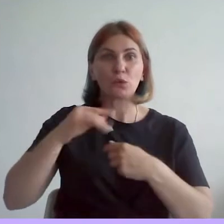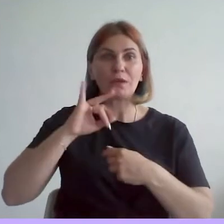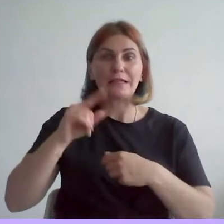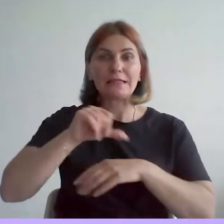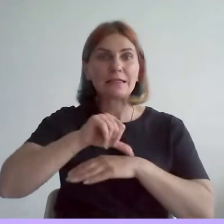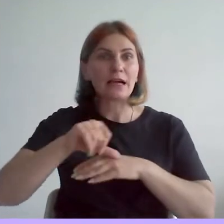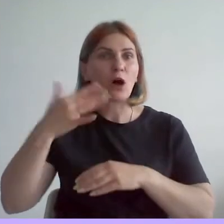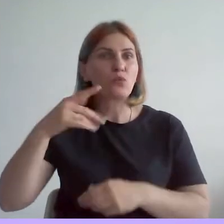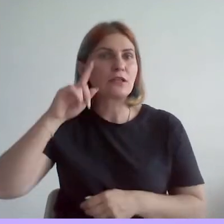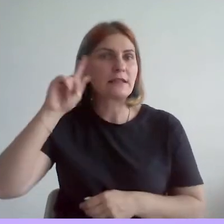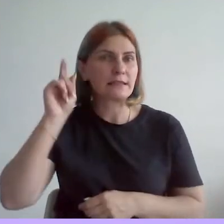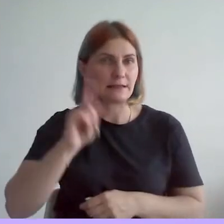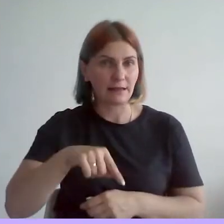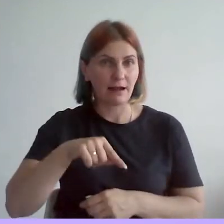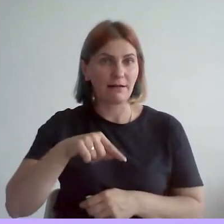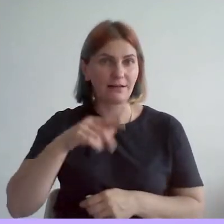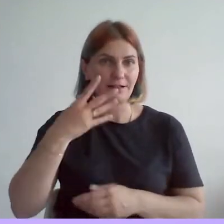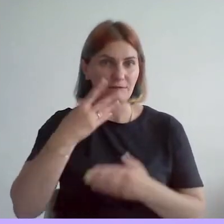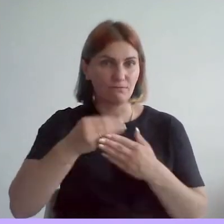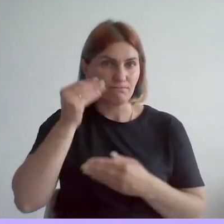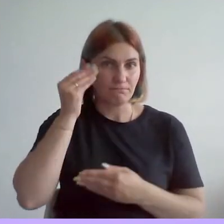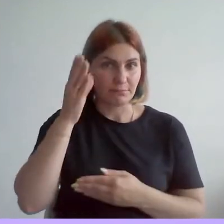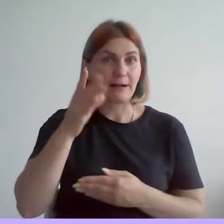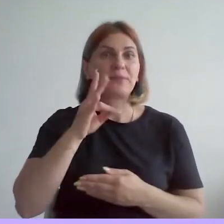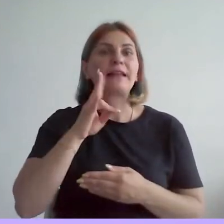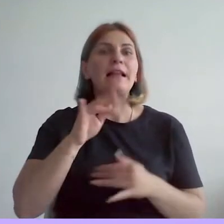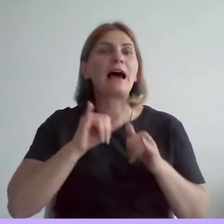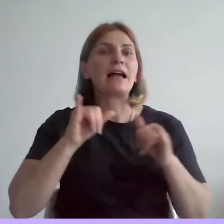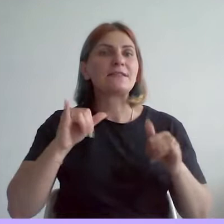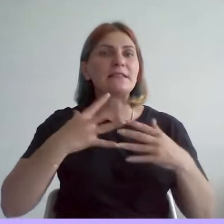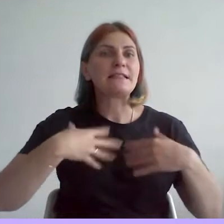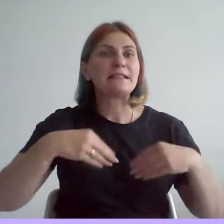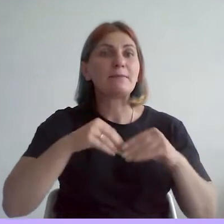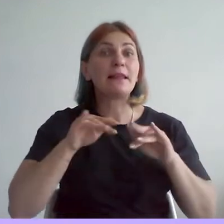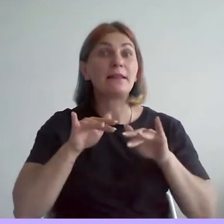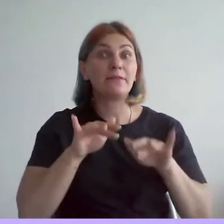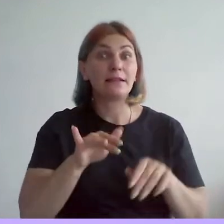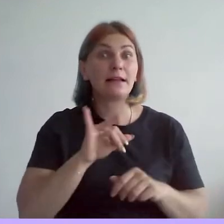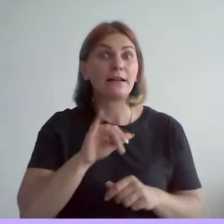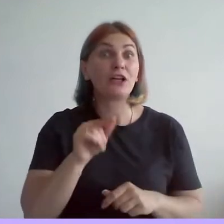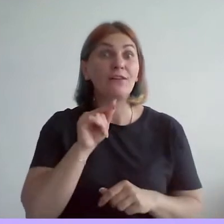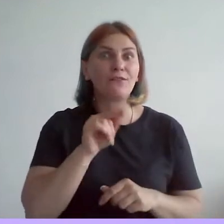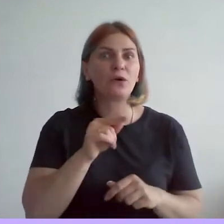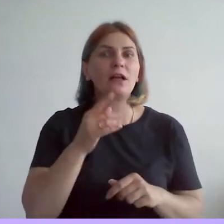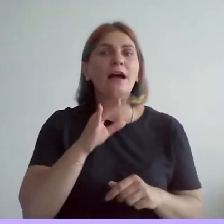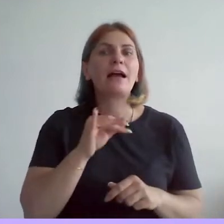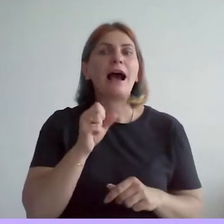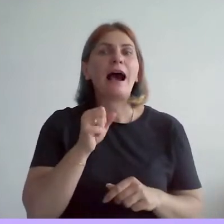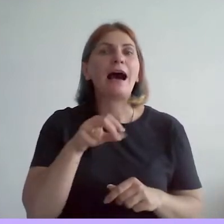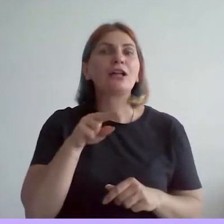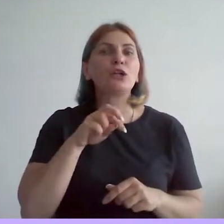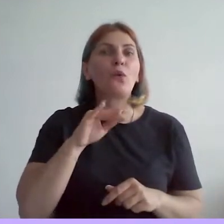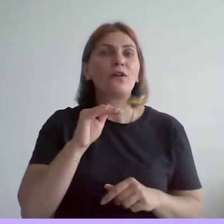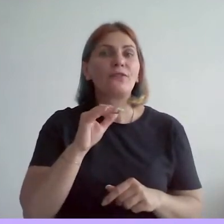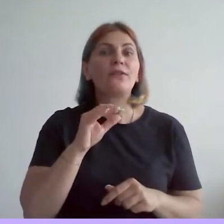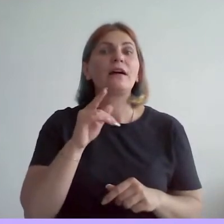нужными для развития семейного дела. И тогда Адольф Сио снял